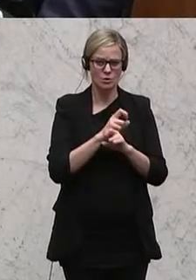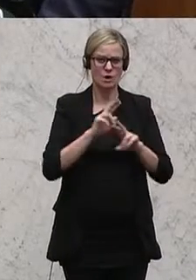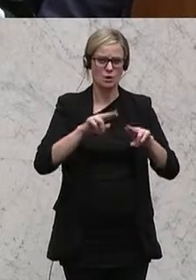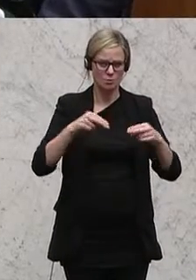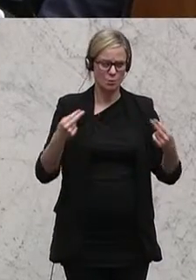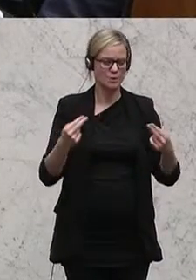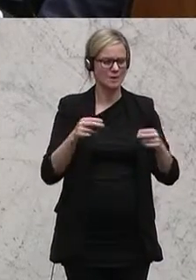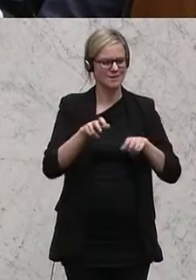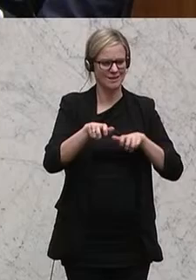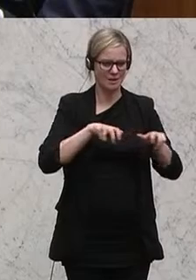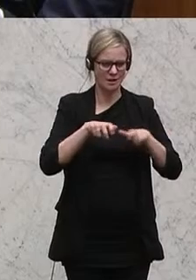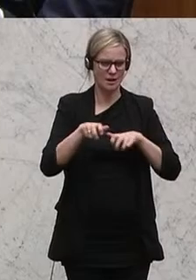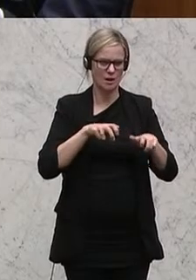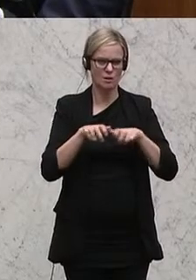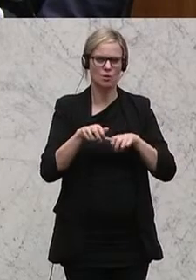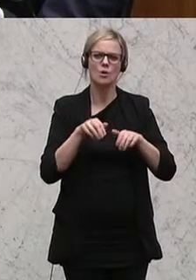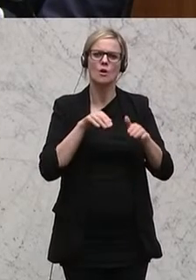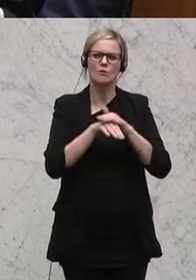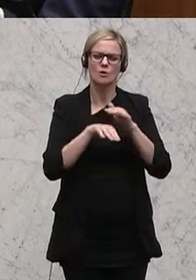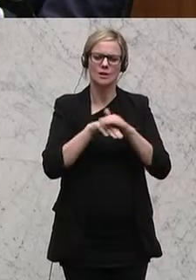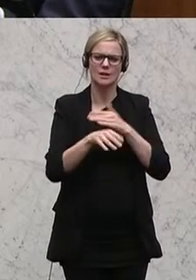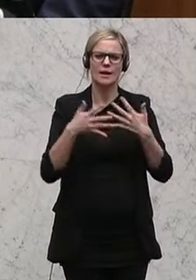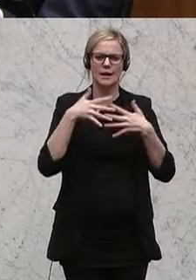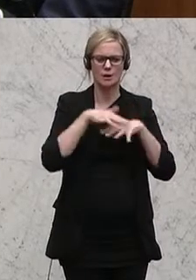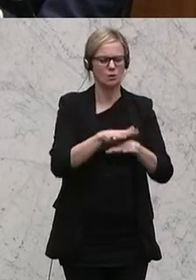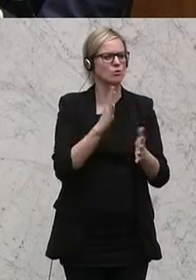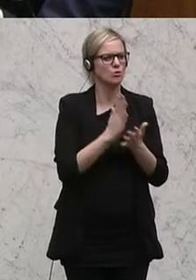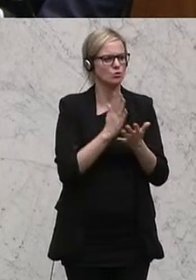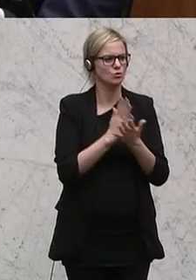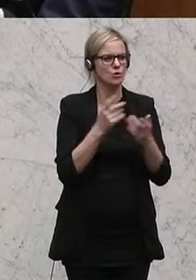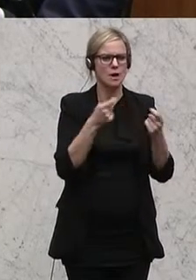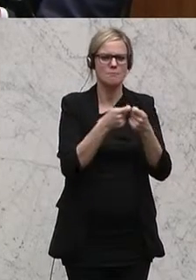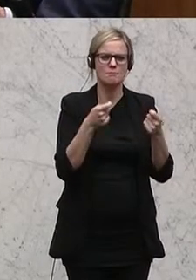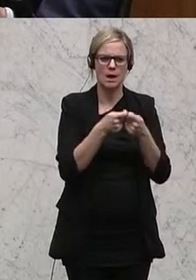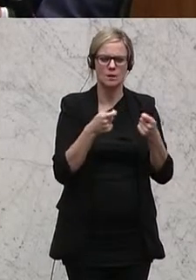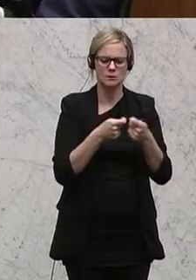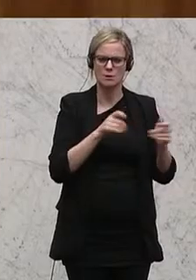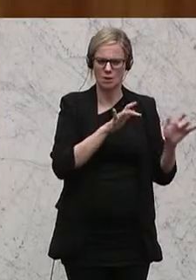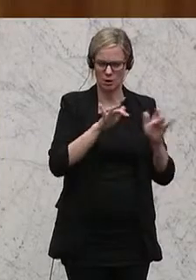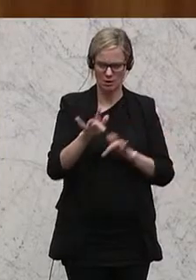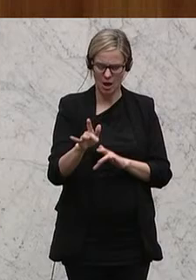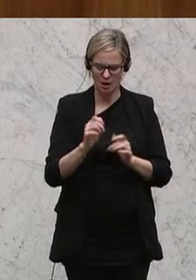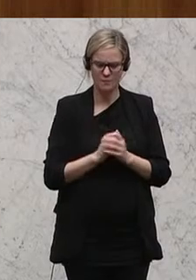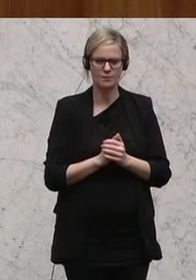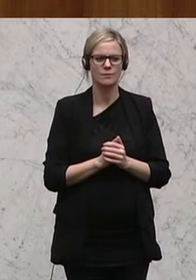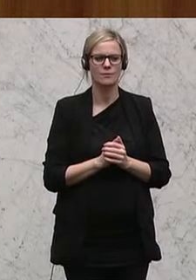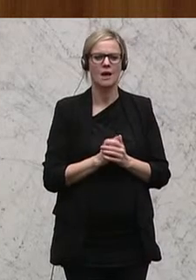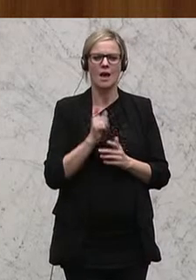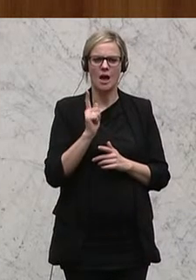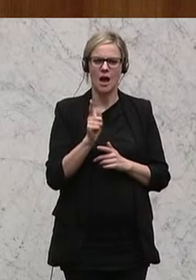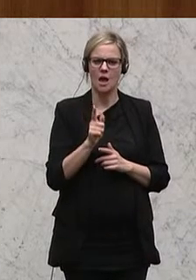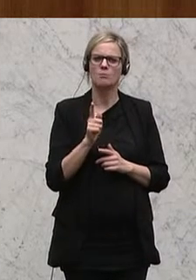hat zur Integration der Flüchtlinge bereits wesentliche Maßnahmen gesetzt, welche allerdings durch einen Teil der